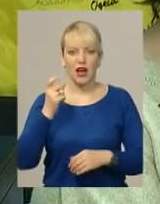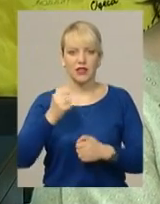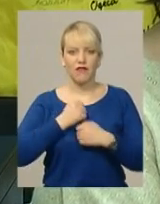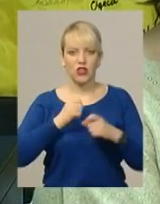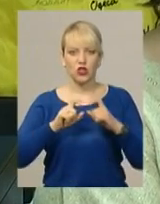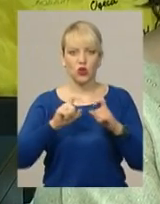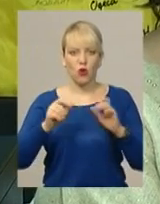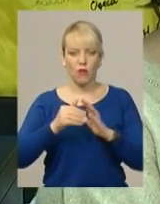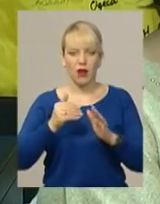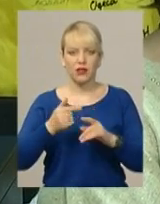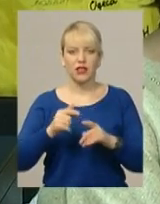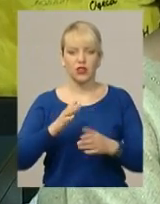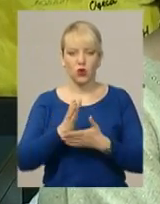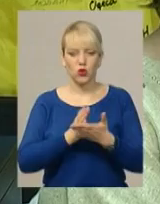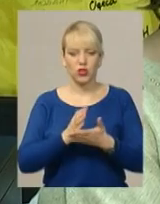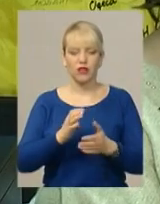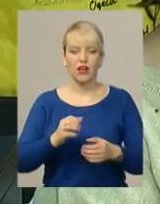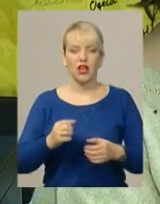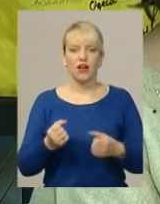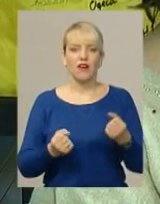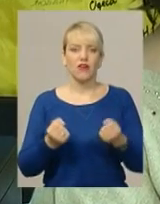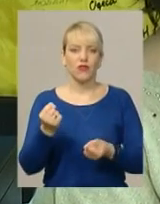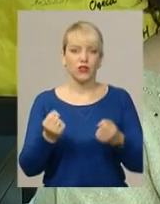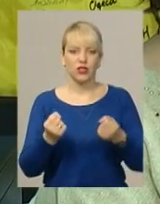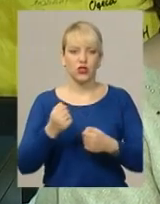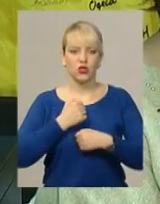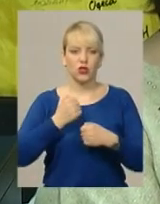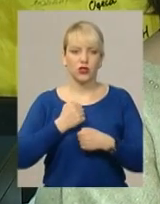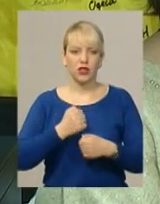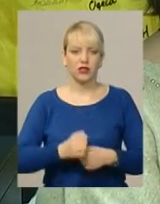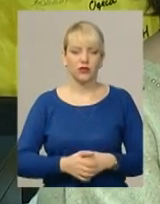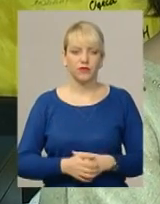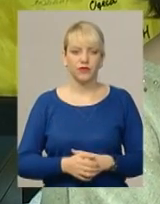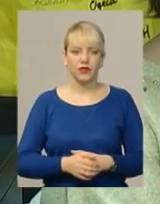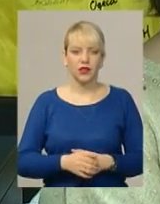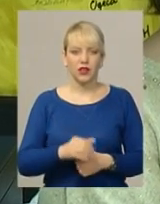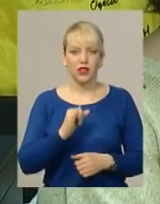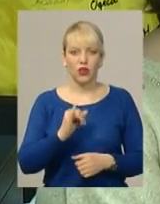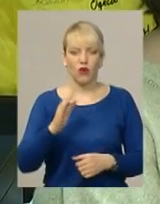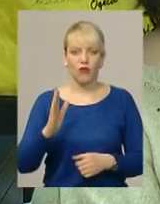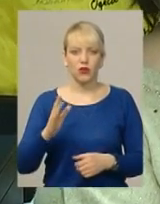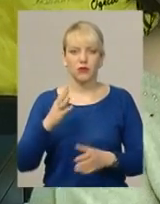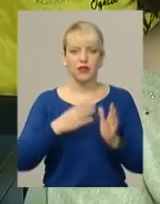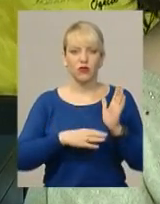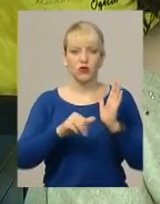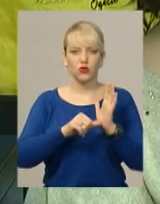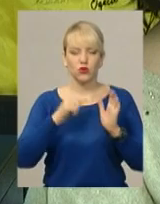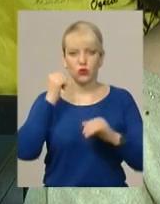механік-водій Хованець Ігор Володимирович, 96-го року народження.